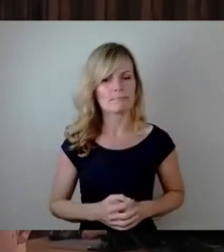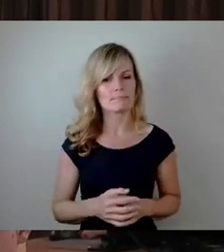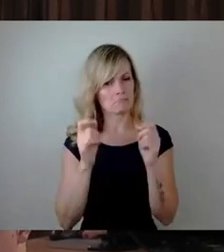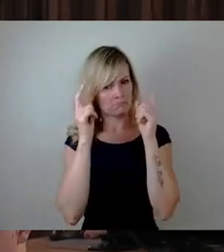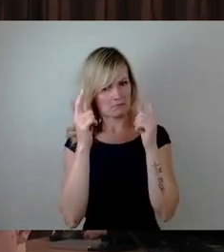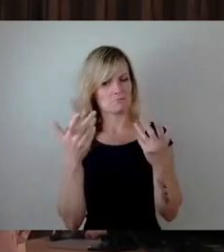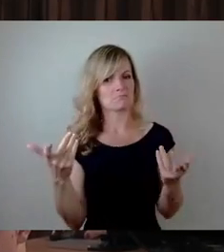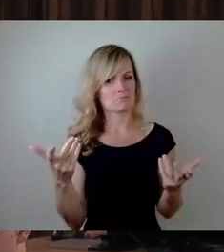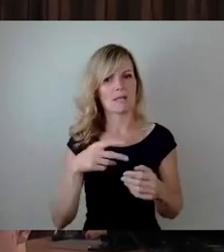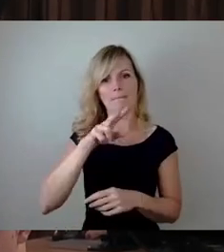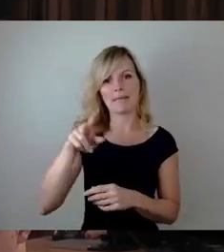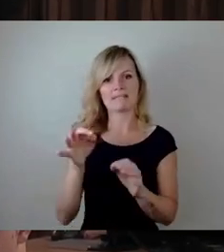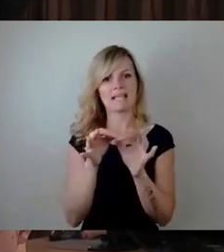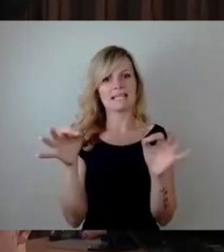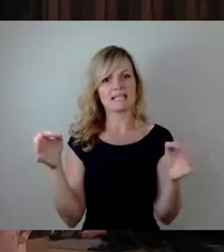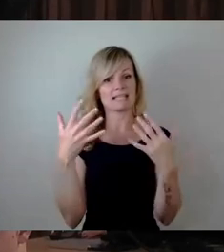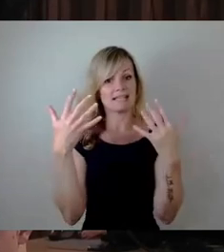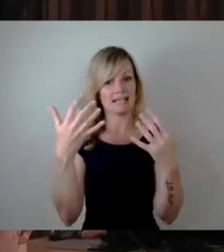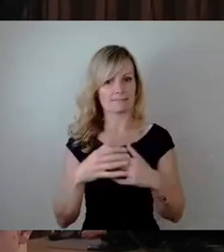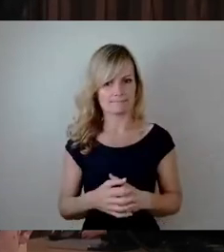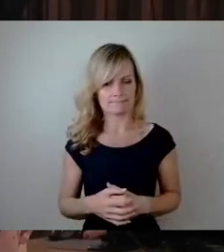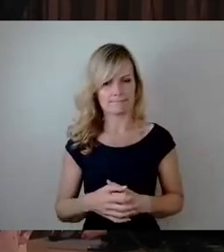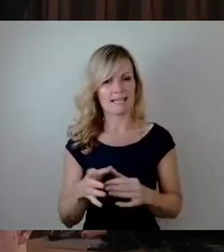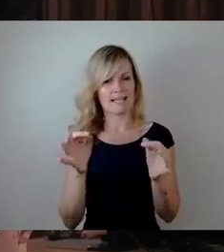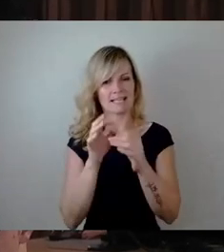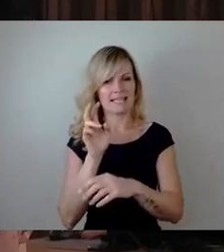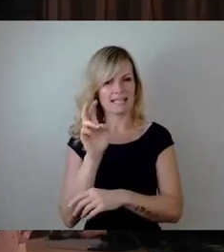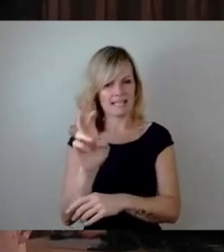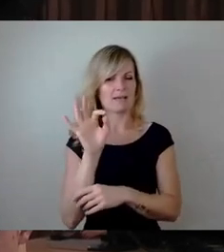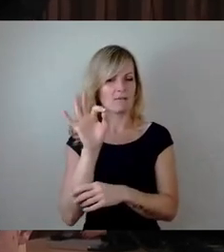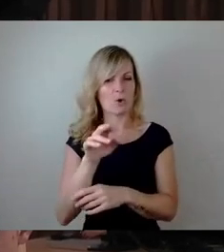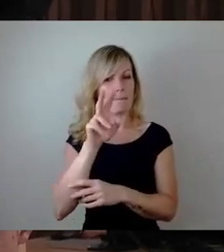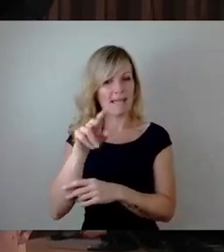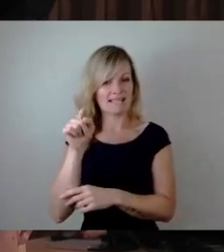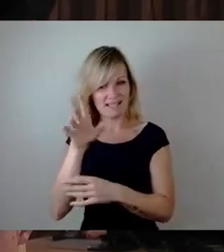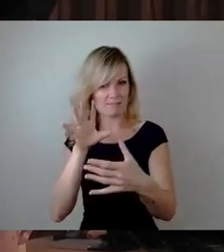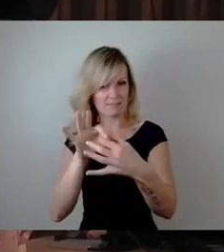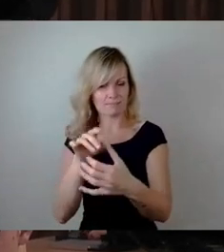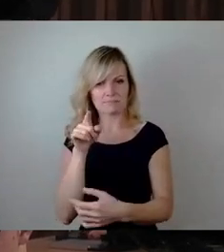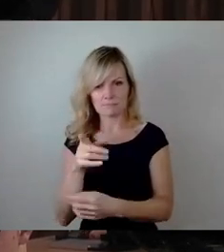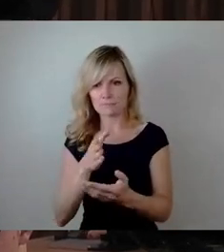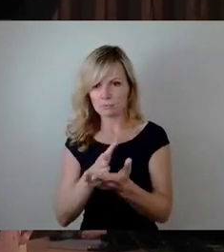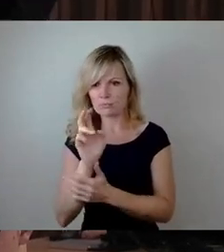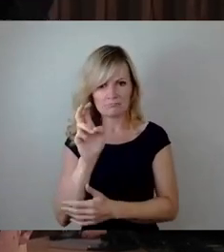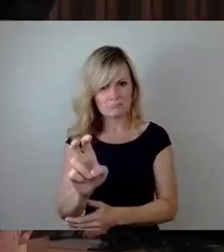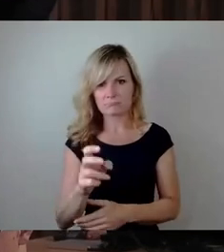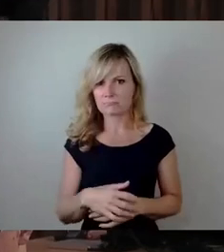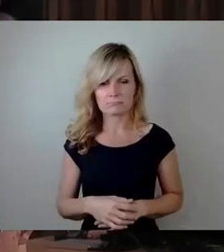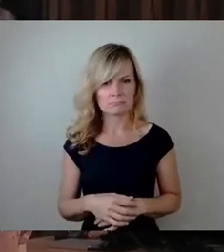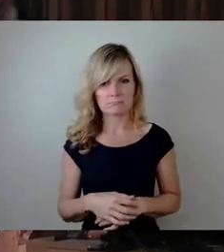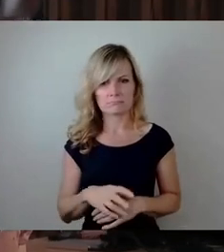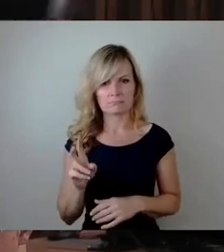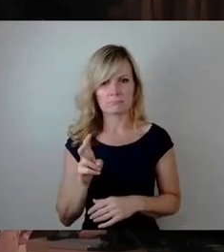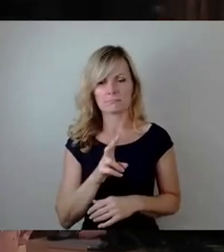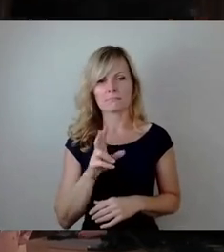Messelinie 10, die ja eigentlich als Linie direkt auch für die Messelinie ja benannt wird, eben nicht durchgefahren ist, sondern dass die Anreisen